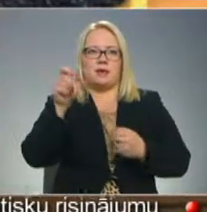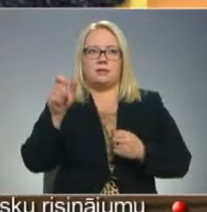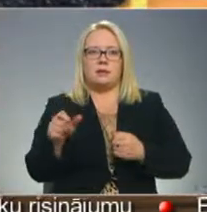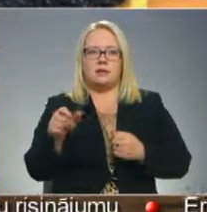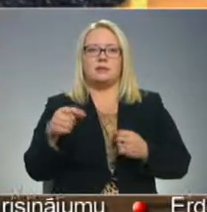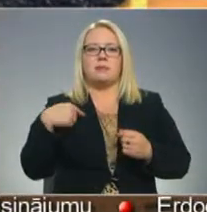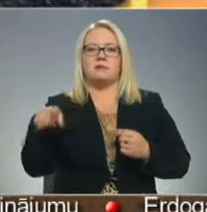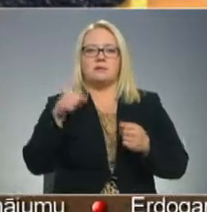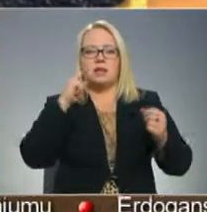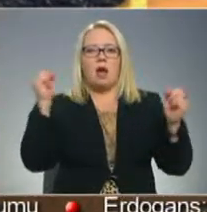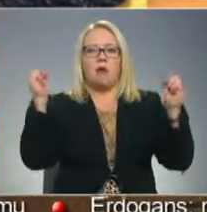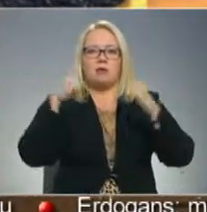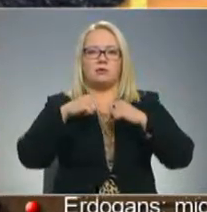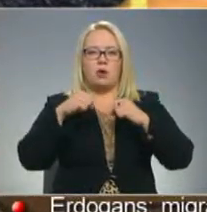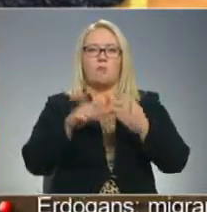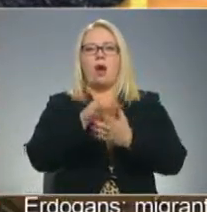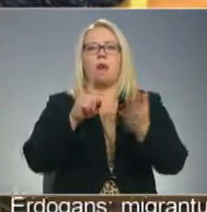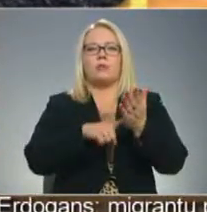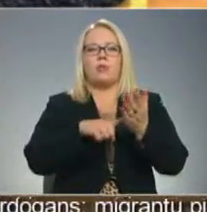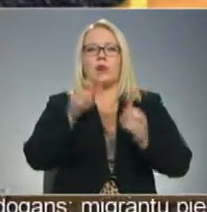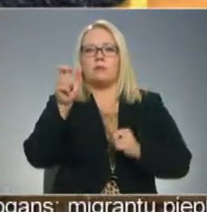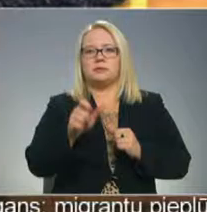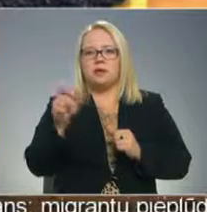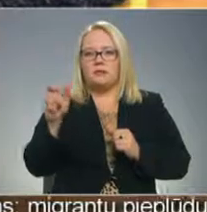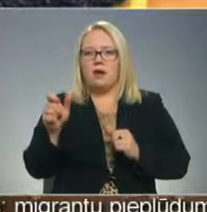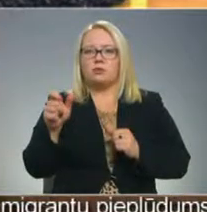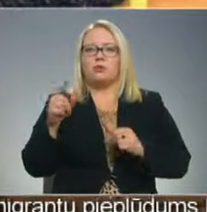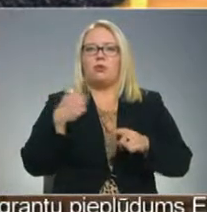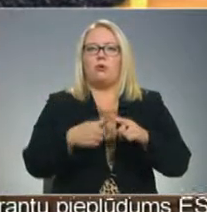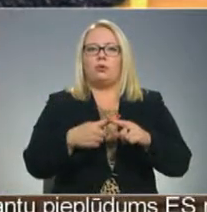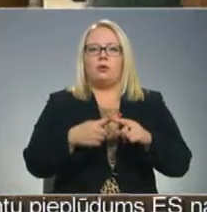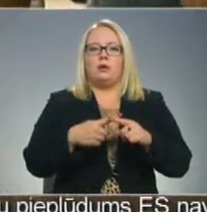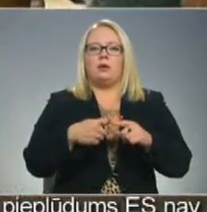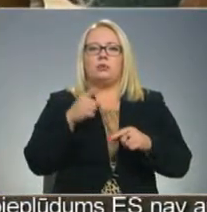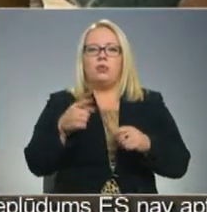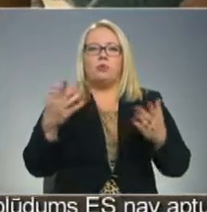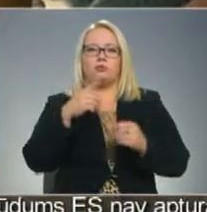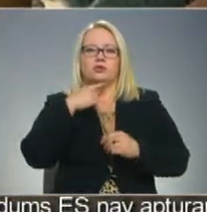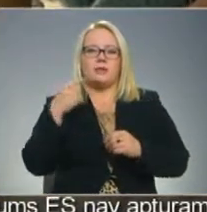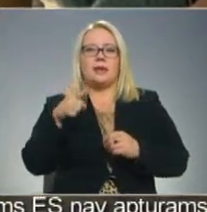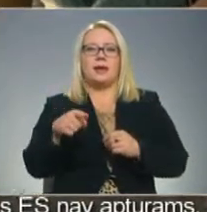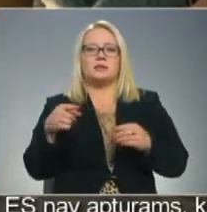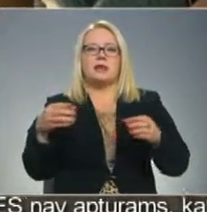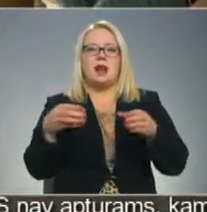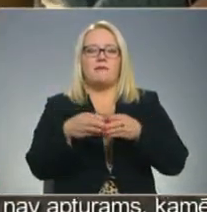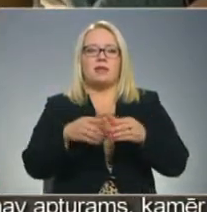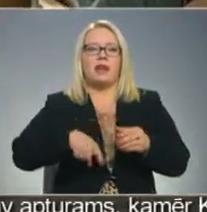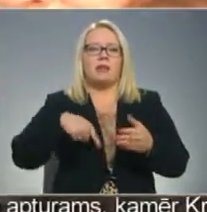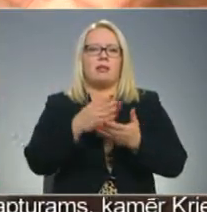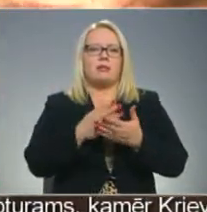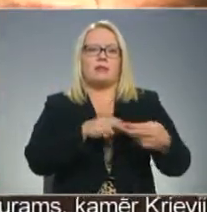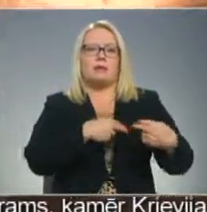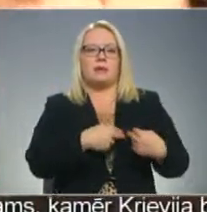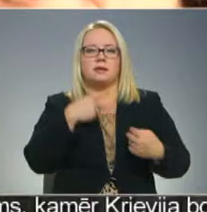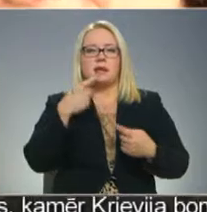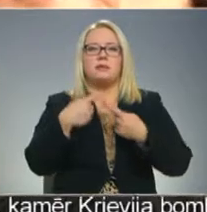galvas un aptaujājām cilvēkus, ko nu kurš grib. Tie, kas ir Liedagā ilgadīgie biedri atzīst, ka nu jau